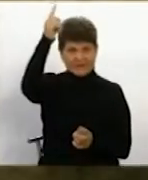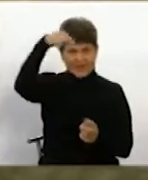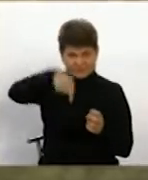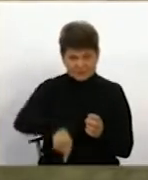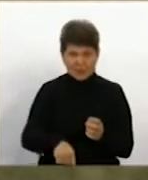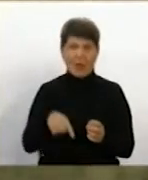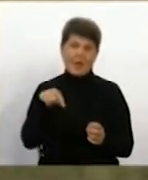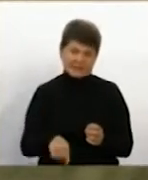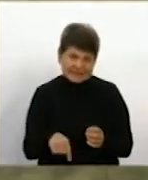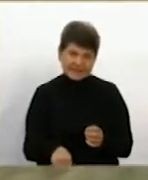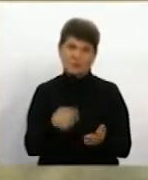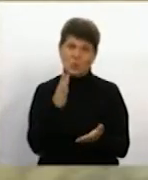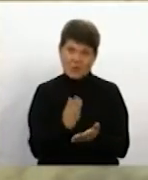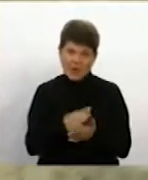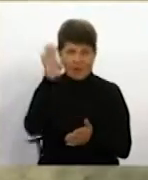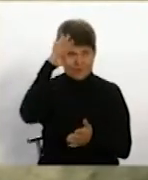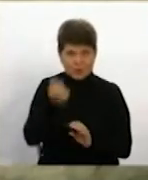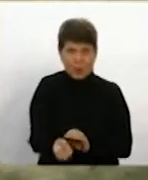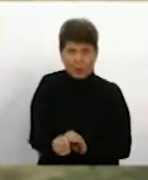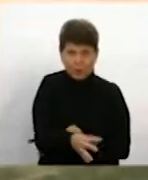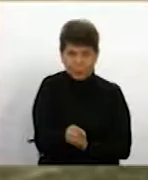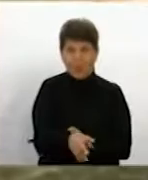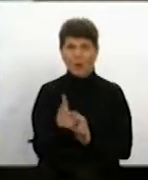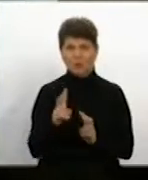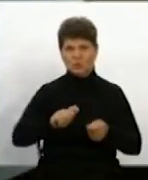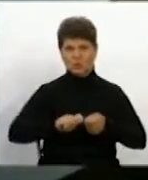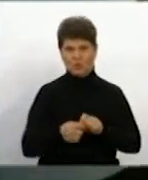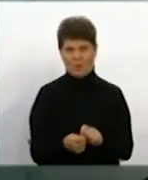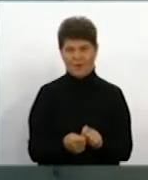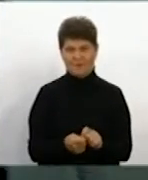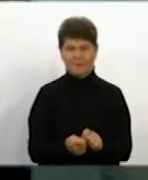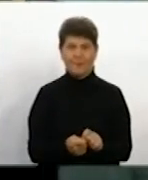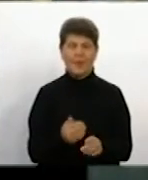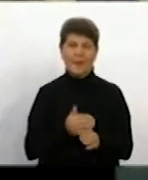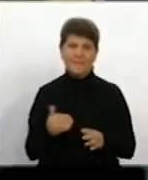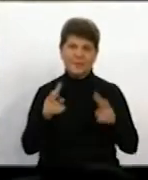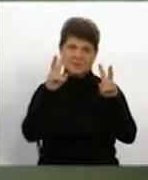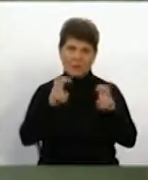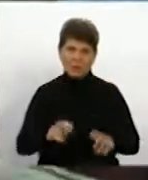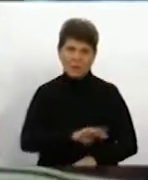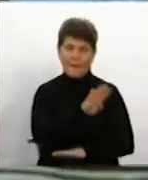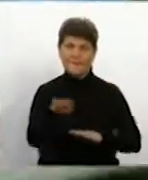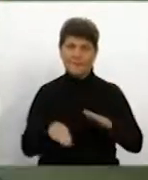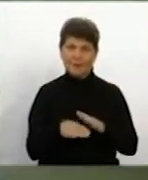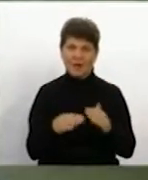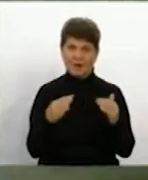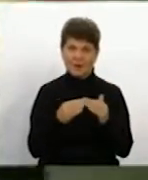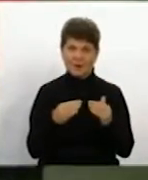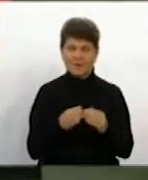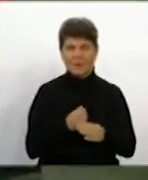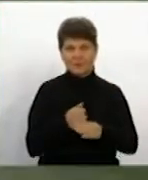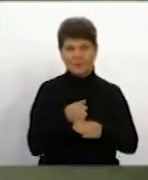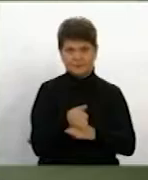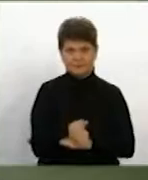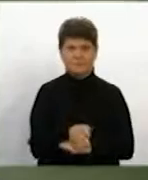в нас є спускний вентиль, як спускати воду, просто хтось зламав флажок. Після огляду підвального приміщення вінницькі тепловики йдуть до помешкання